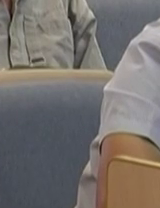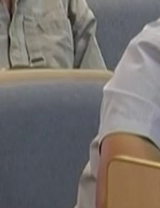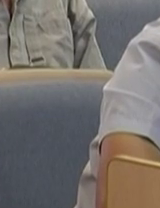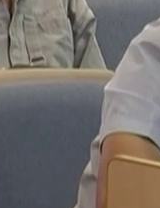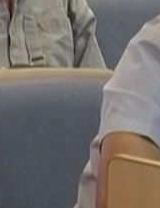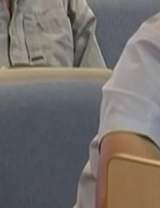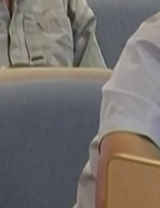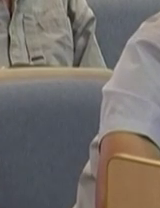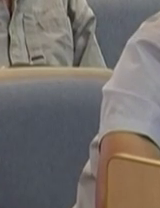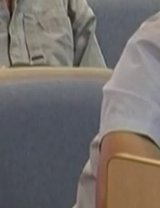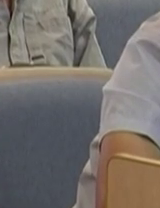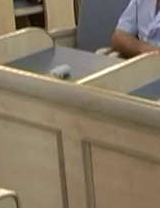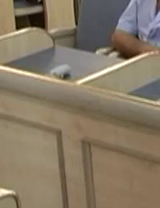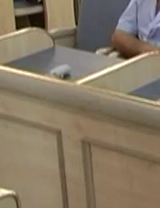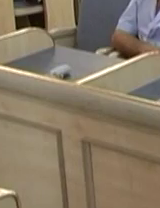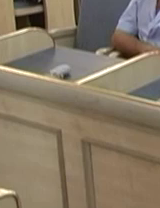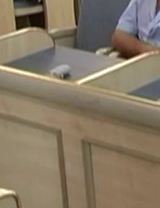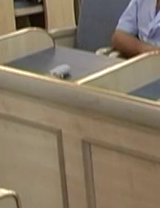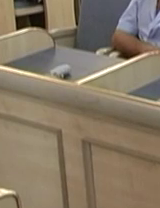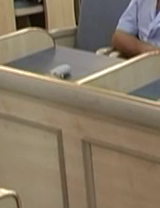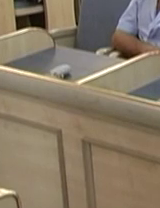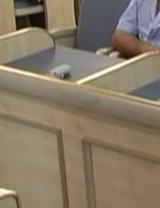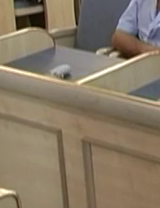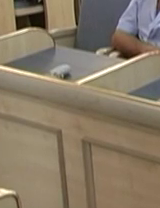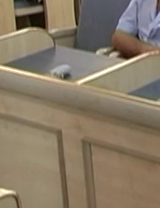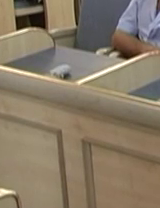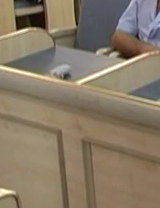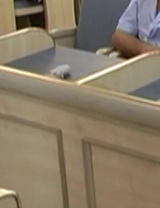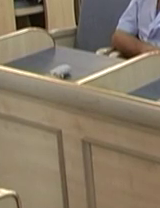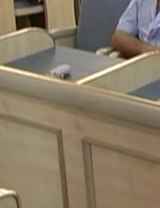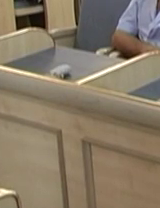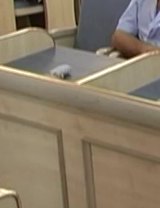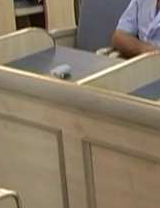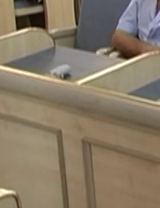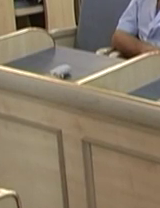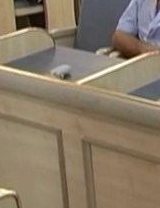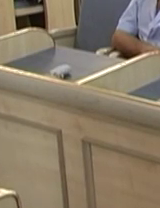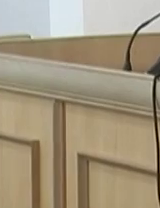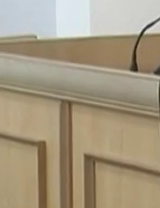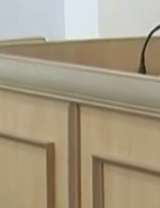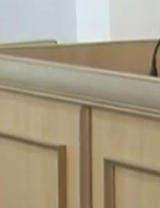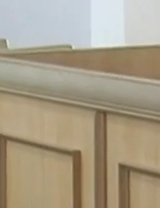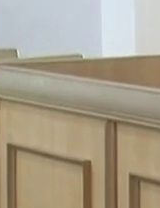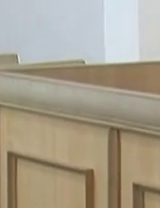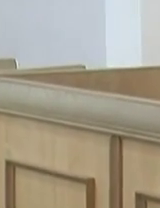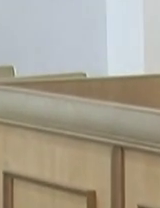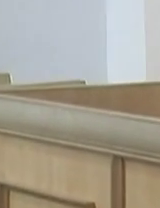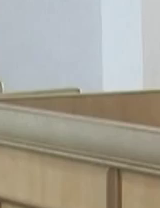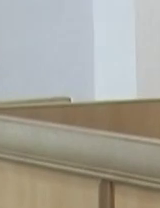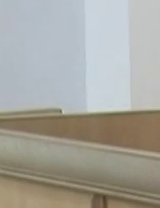них Віталій Олуйко, Віктор Коцимир та Василь Ядуха Нинішній голова облдержадміністрації так коментує події Четвер,